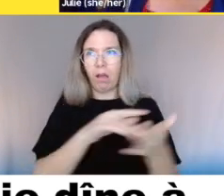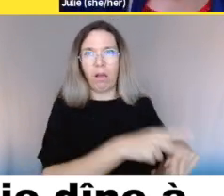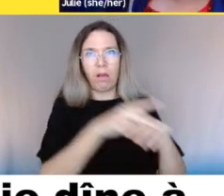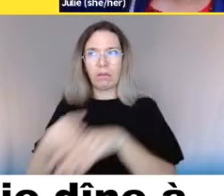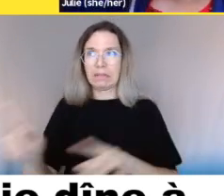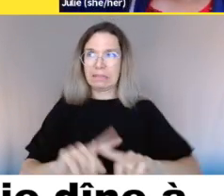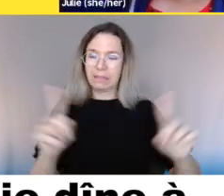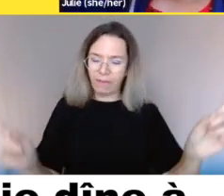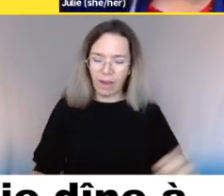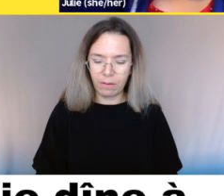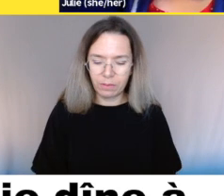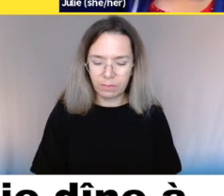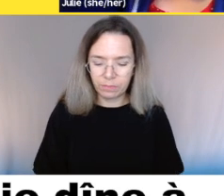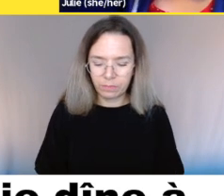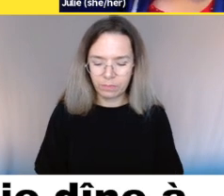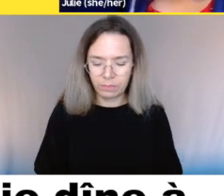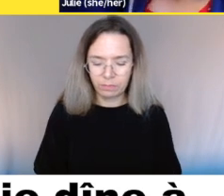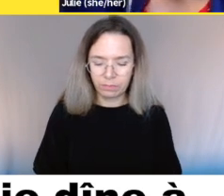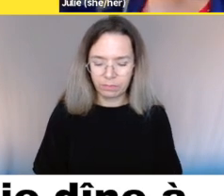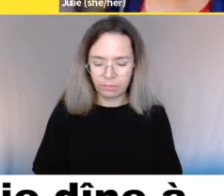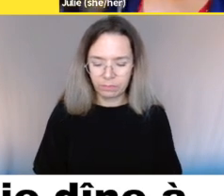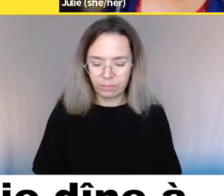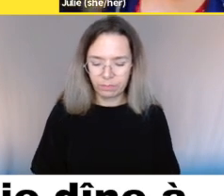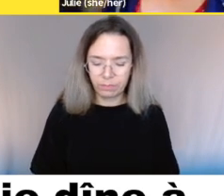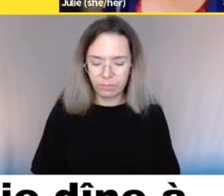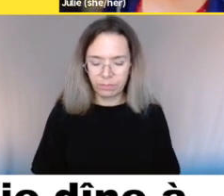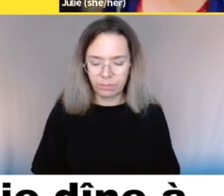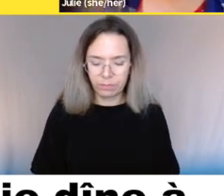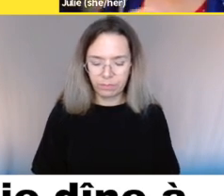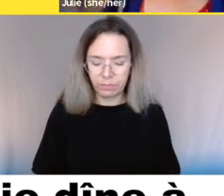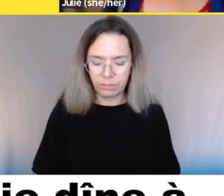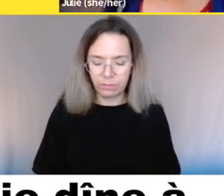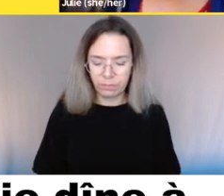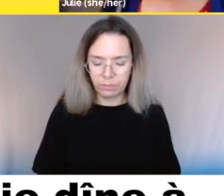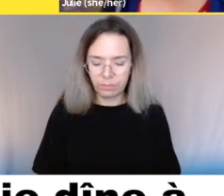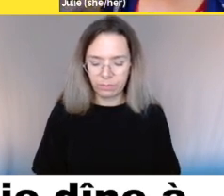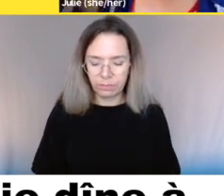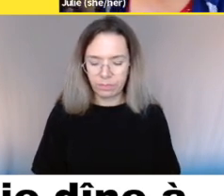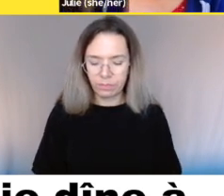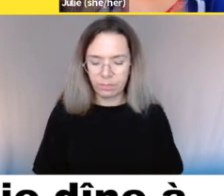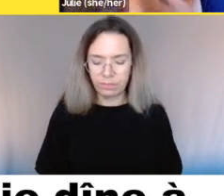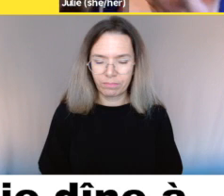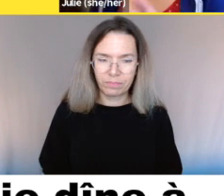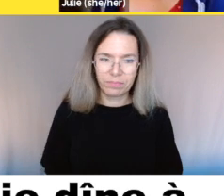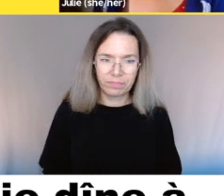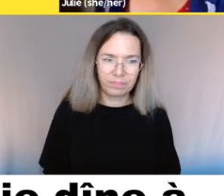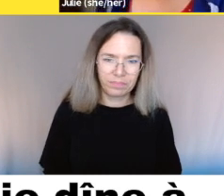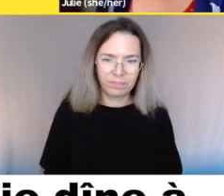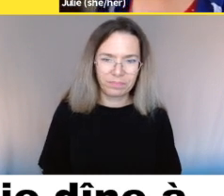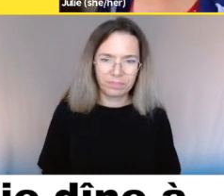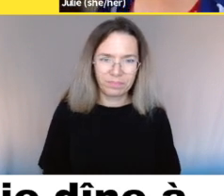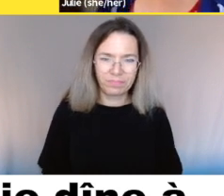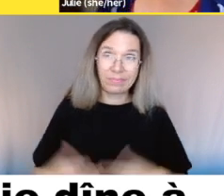me... Je suis allé à un magasin, une fois, puis c'était un iPad pour m'aider, pour signer, mais évidemment, ce n pas mon iPad.